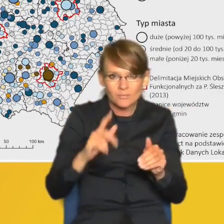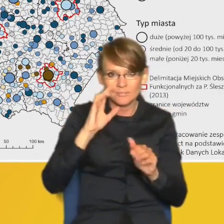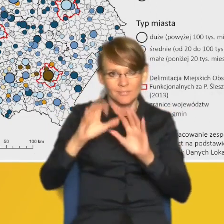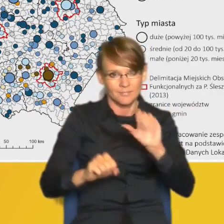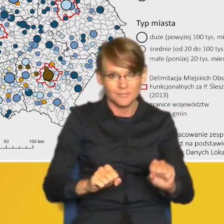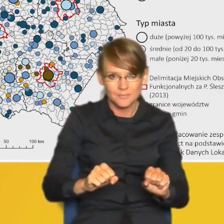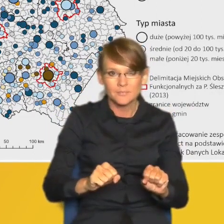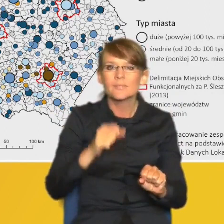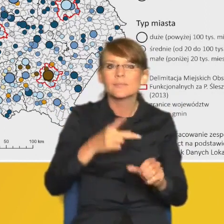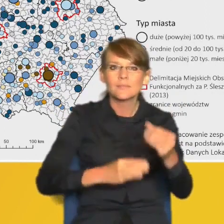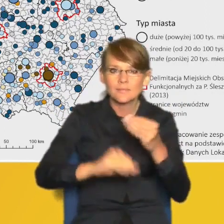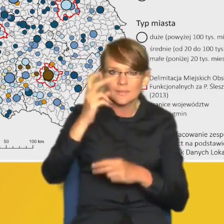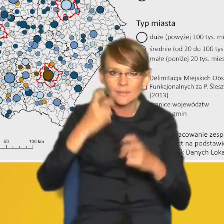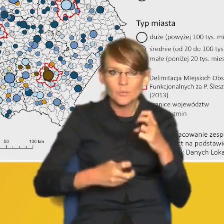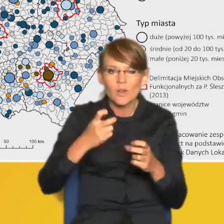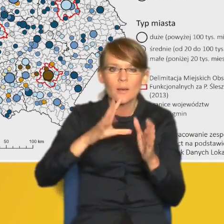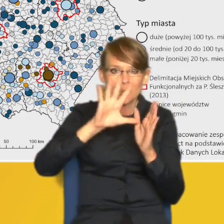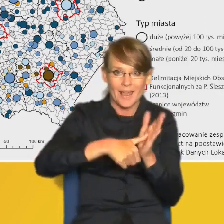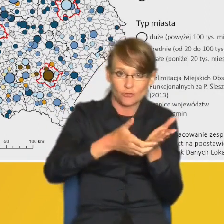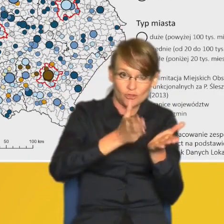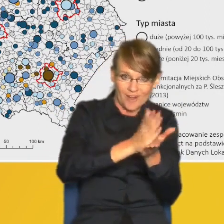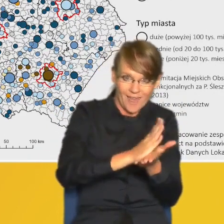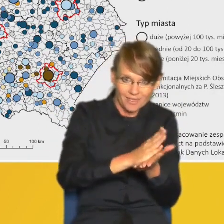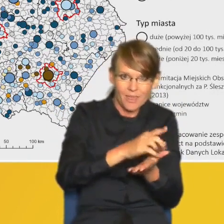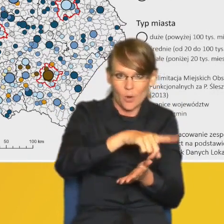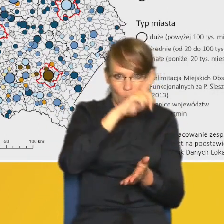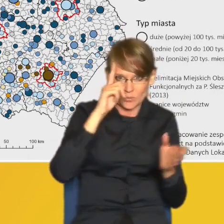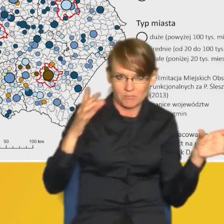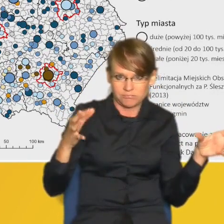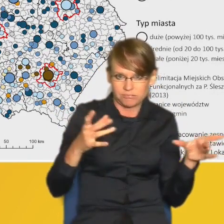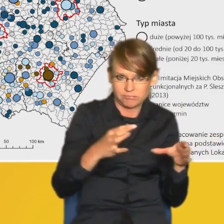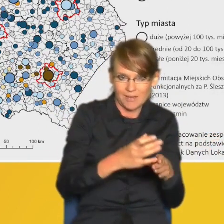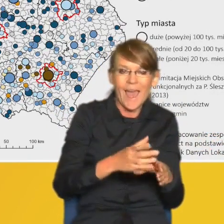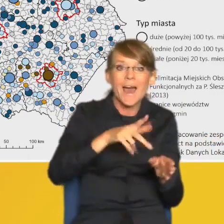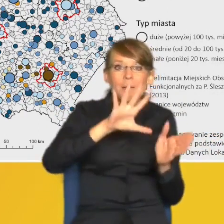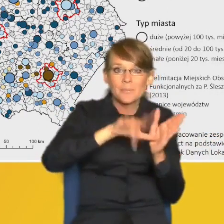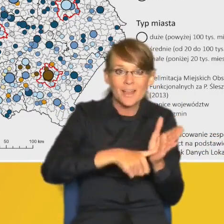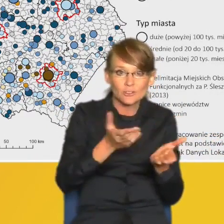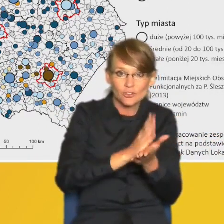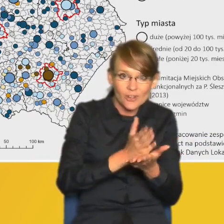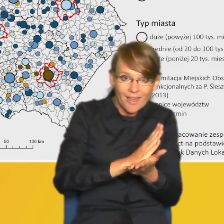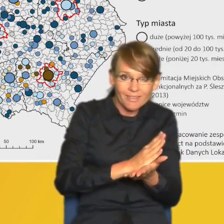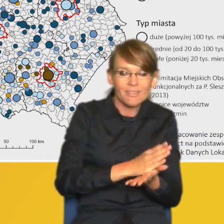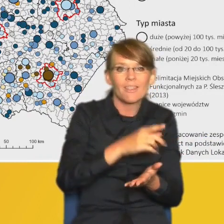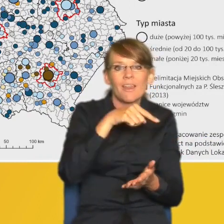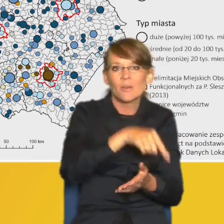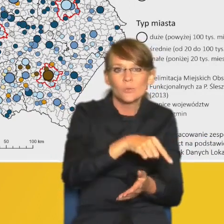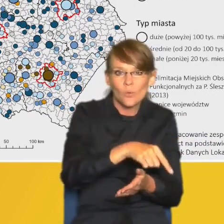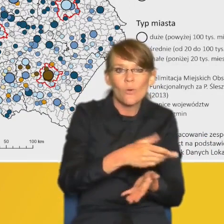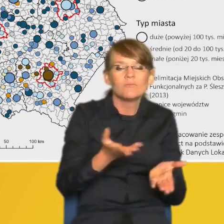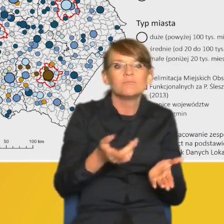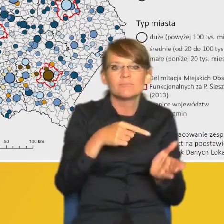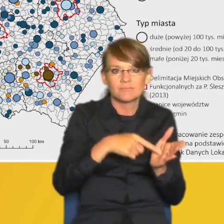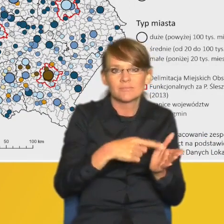depopulacji dotknięte są miasta średnie, a zwłaszcza miasta średnie tracące funkcje. Tu również